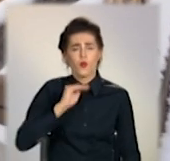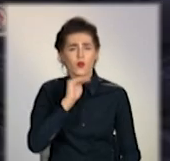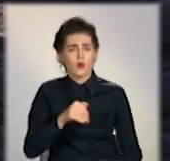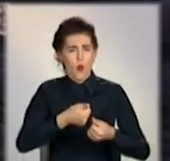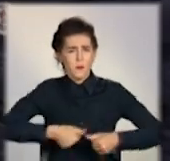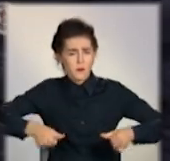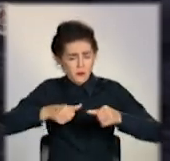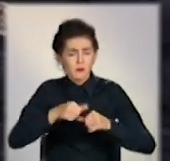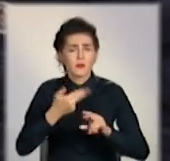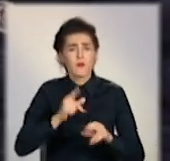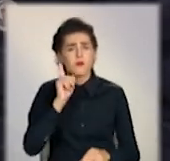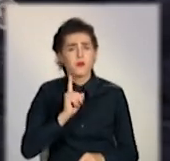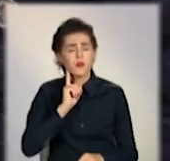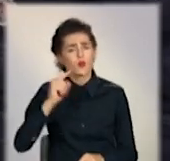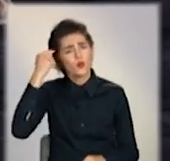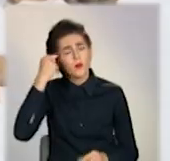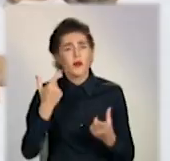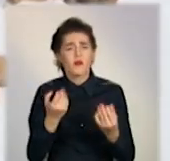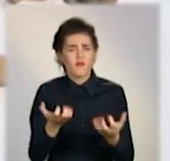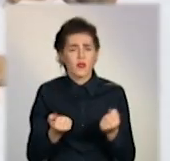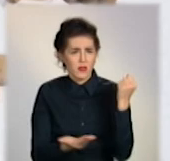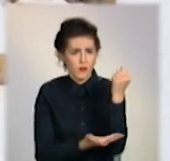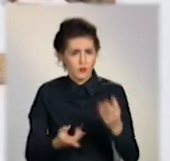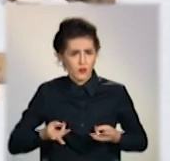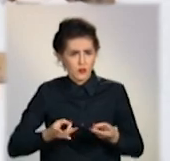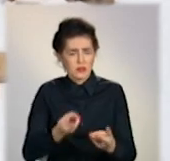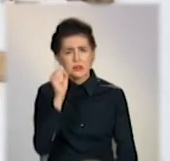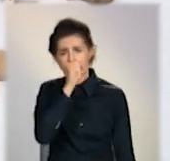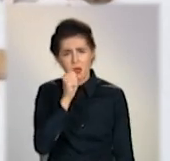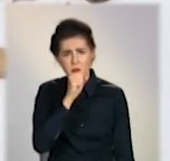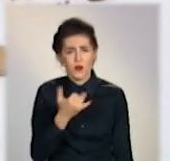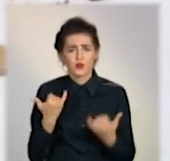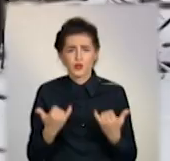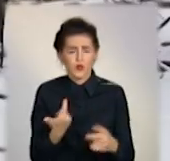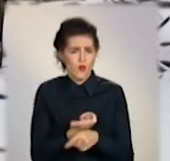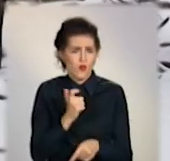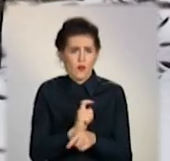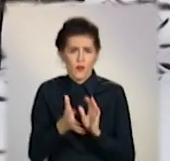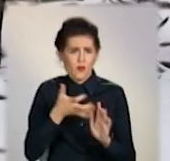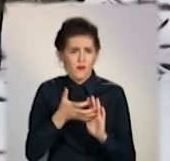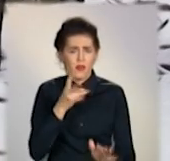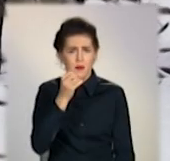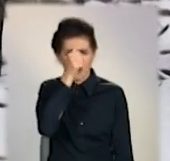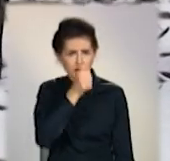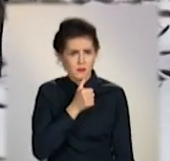А поки думають, де взяти дрова на зиму. Тих, що є, вистачить хіба на місяць.